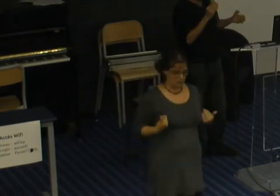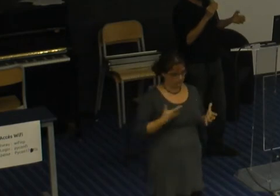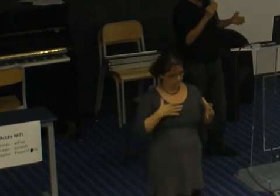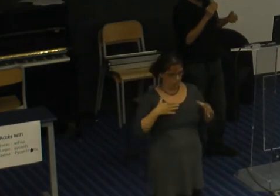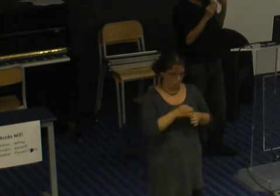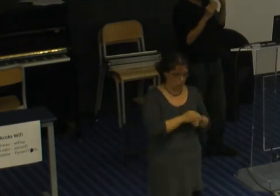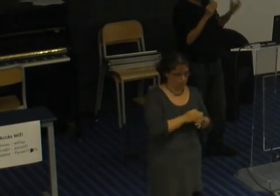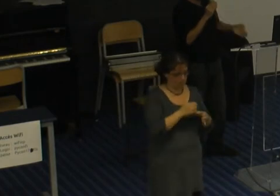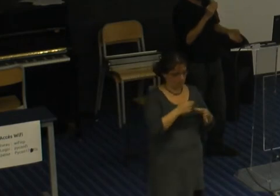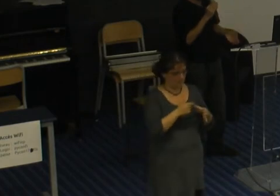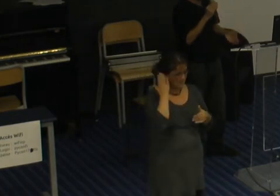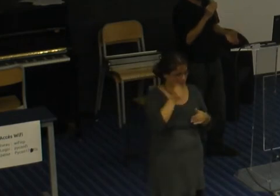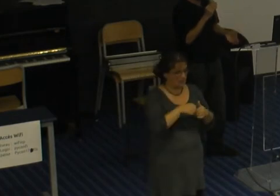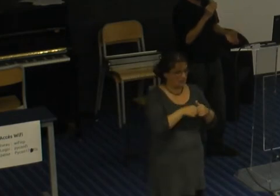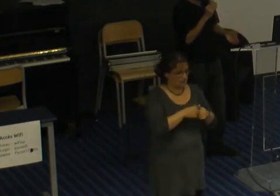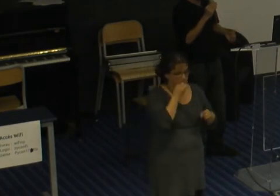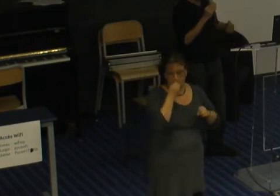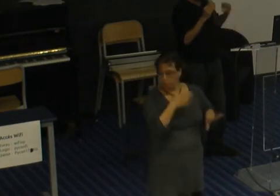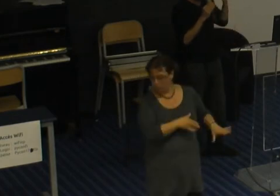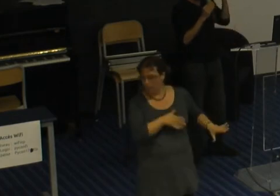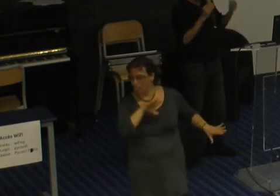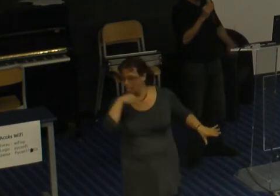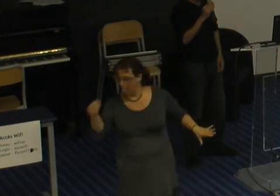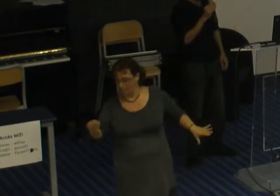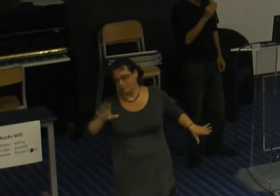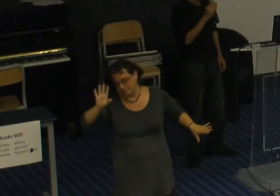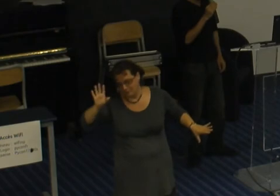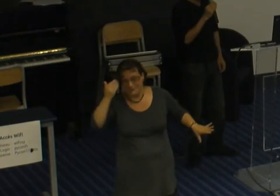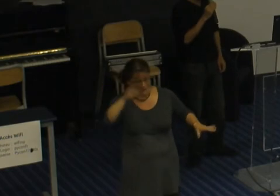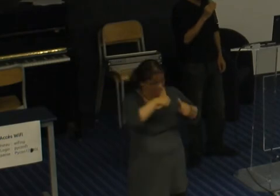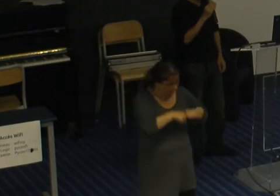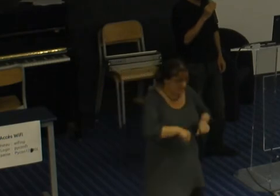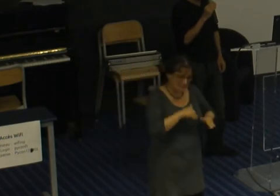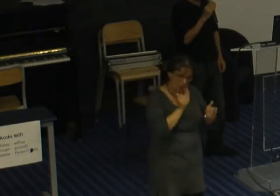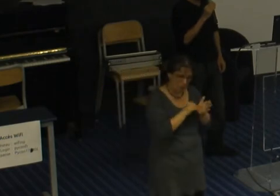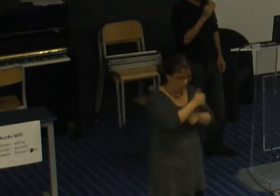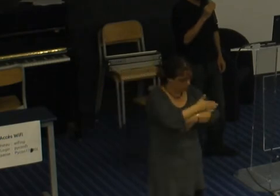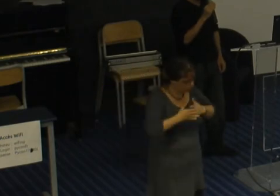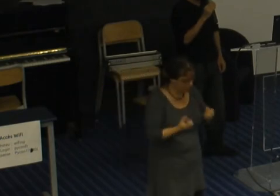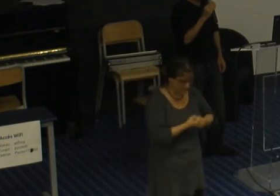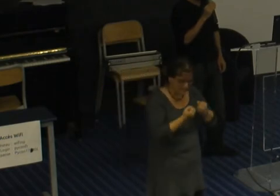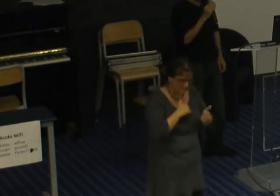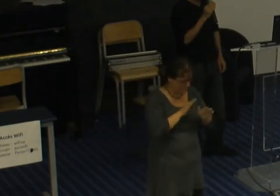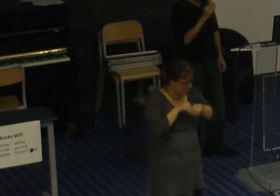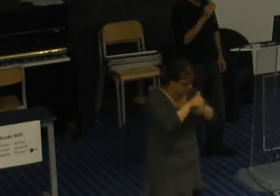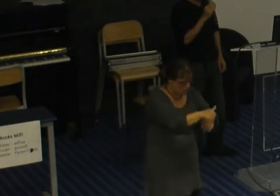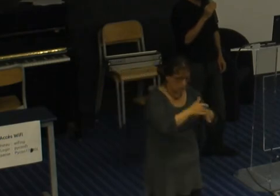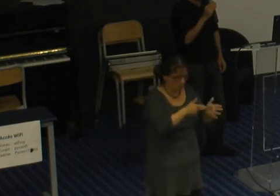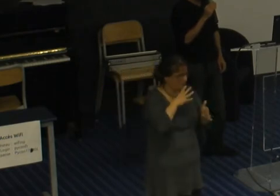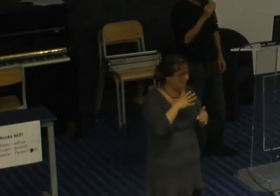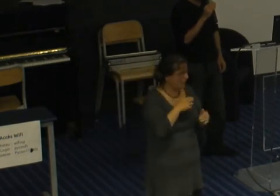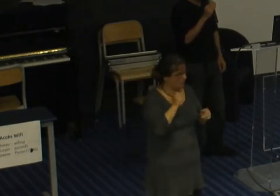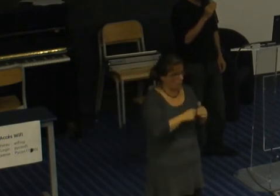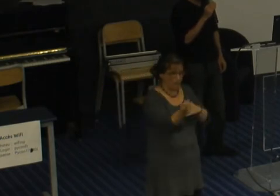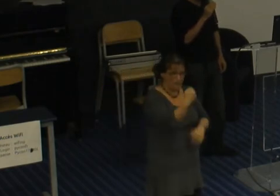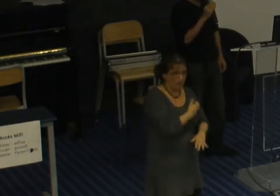survécu à la tech vous avez probablement des choses à nous dire et n'hésitez pas à parler il y a des conférences il y a des meetup qui sont